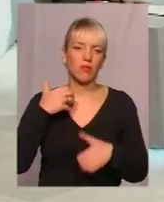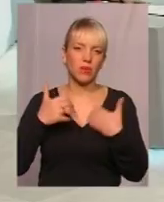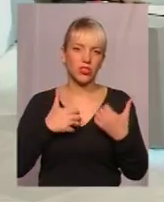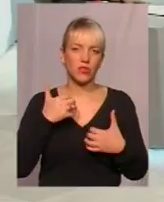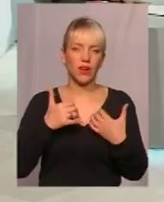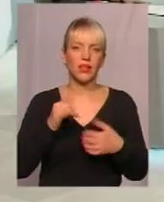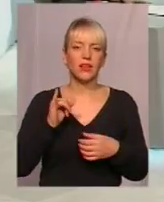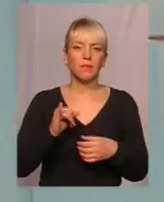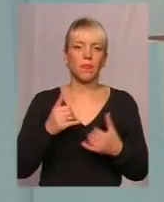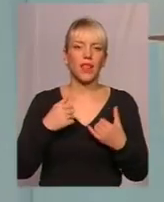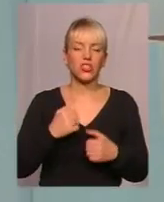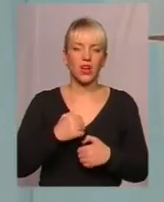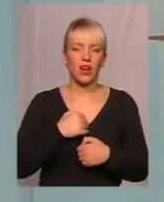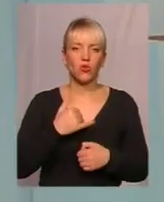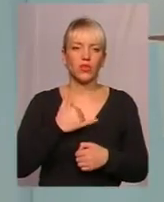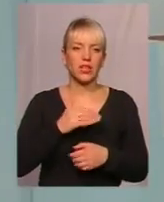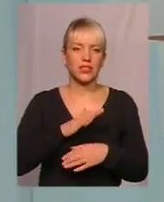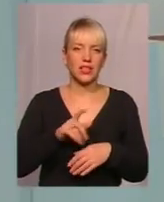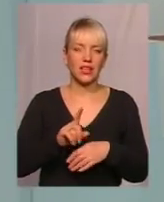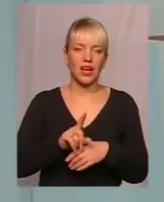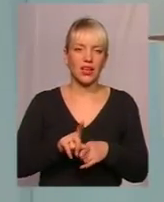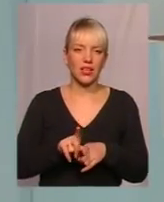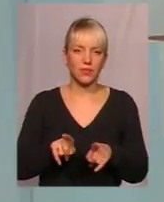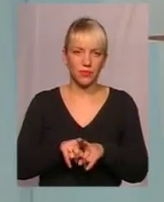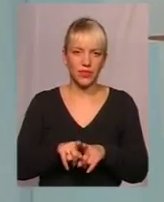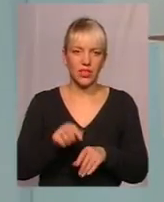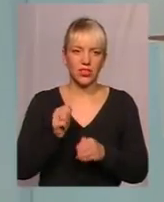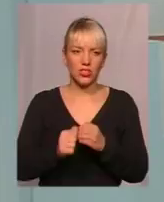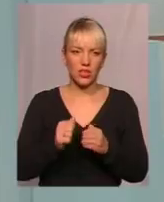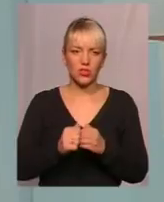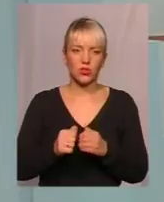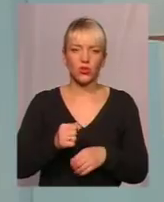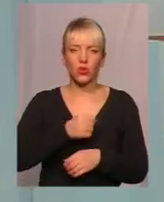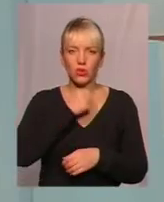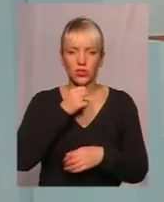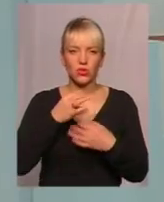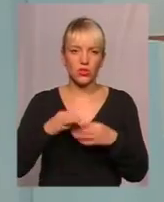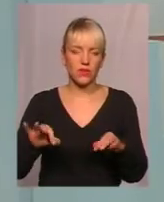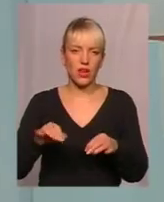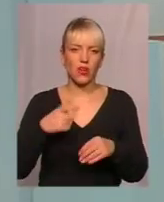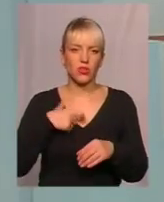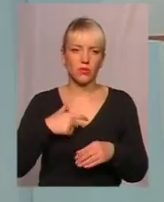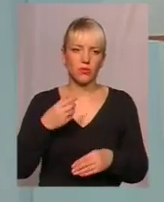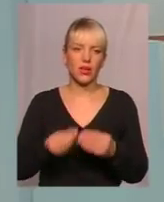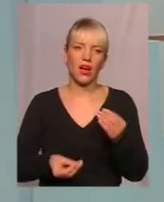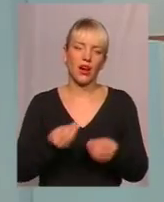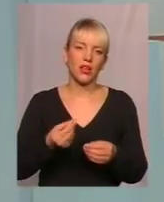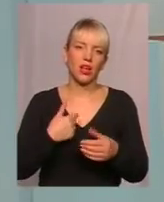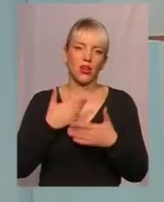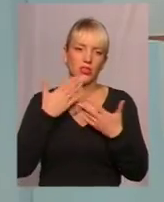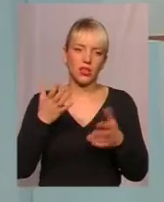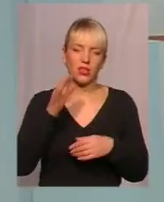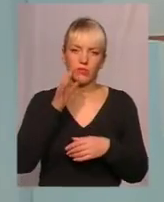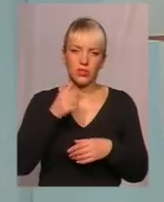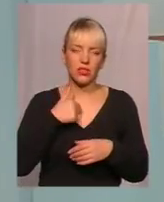на жаль, в нас напевно, що не так часто дорослі дозволяють собі грати, хоча останнім часом вважаю таким дуже